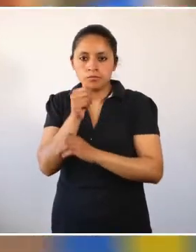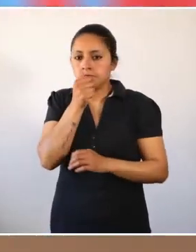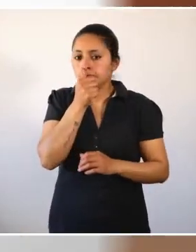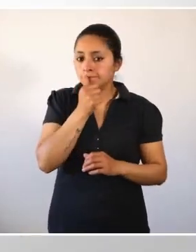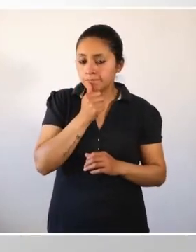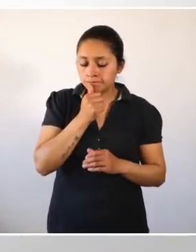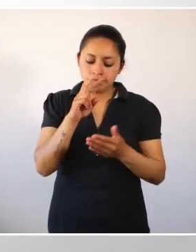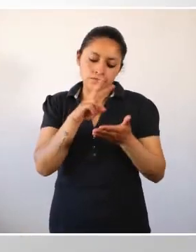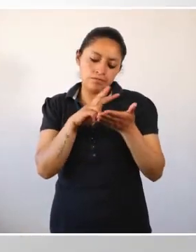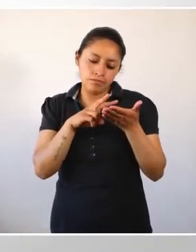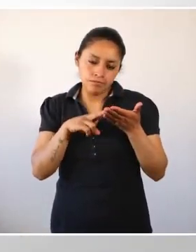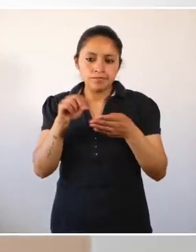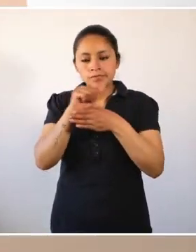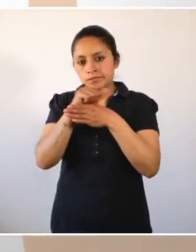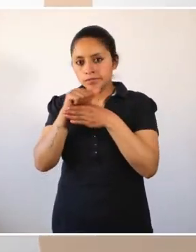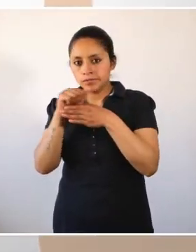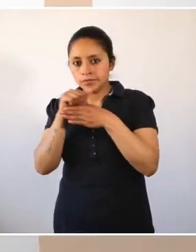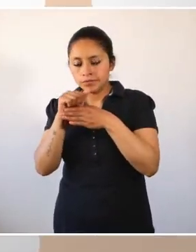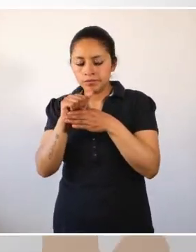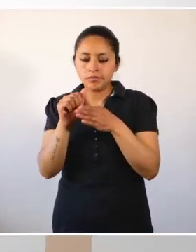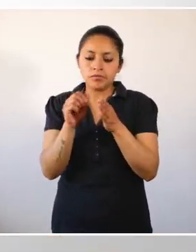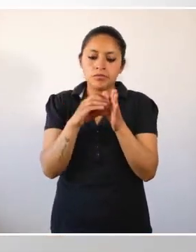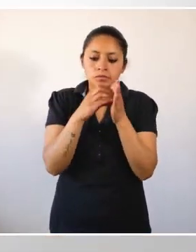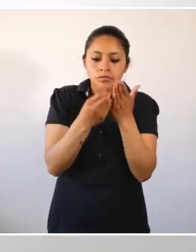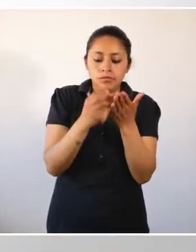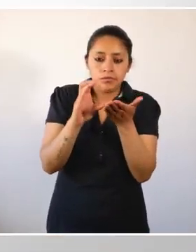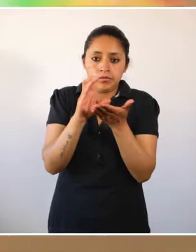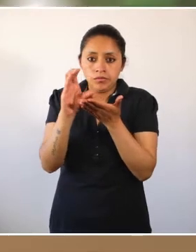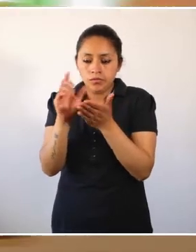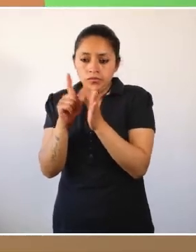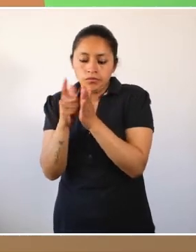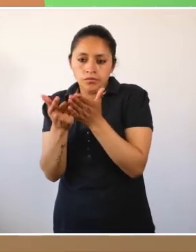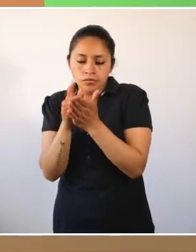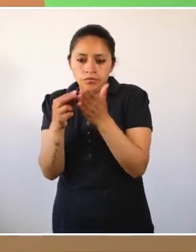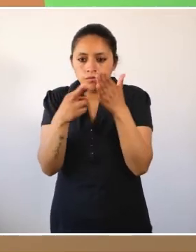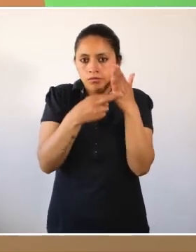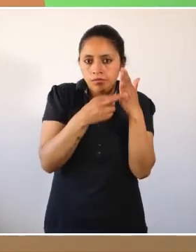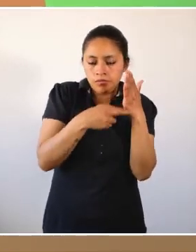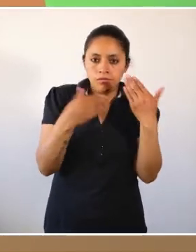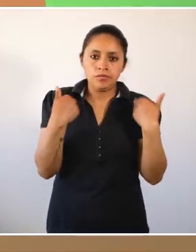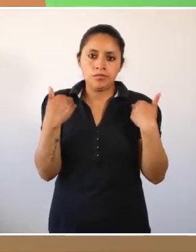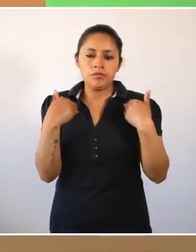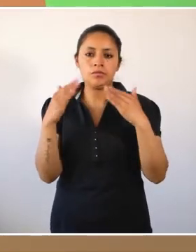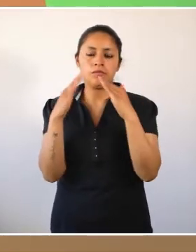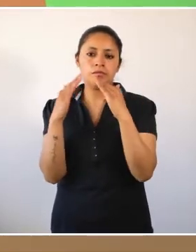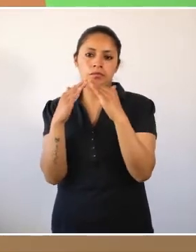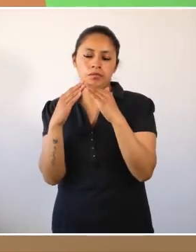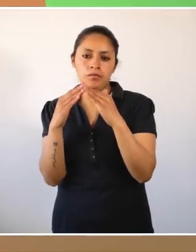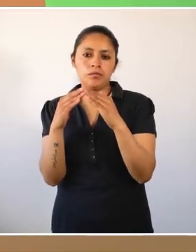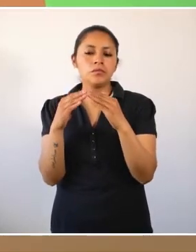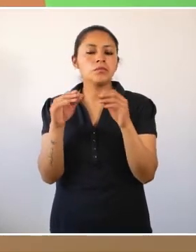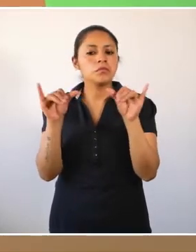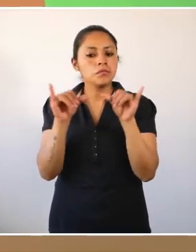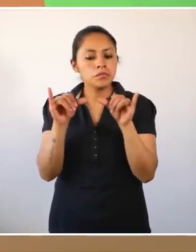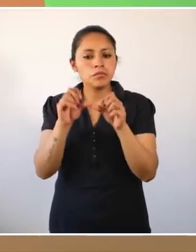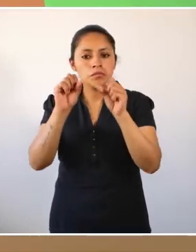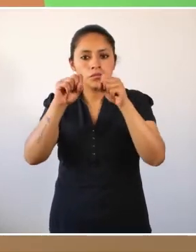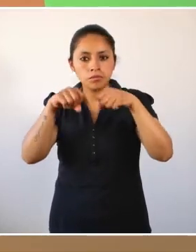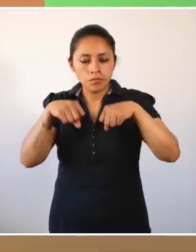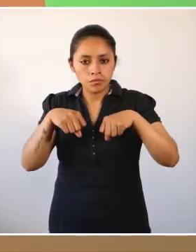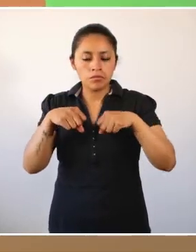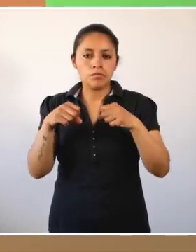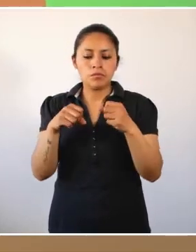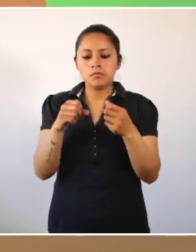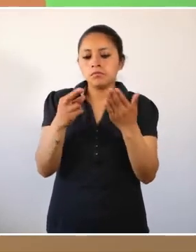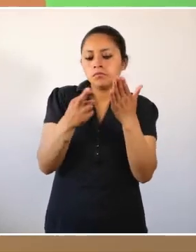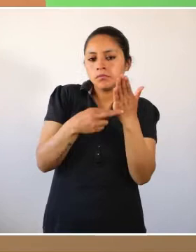komiks niskata karisuman, chai wampis yachachina. Pa ikunach yakchunku, imatachus munanku nyawirita, ama nyanankobach. Kjelkaipi,